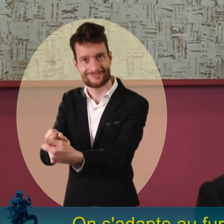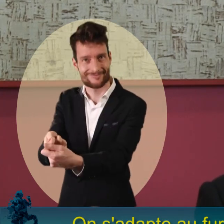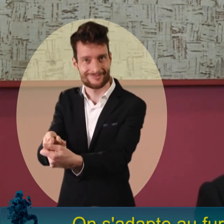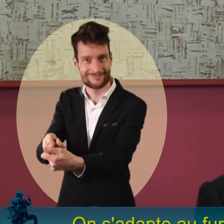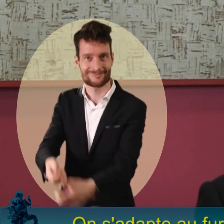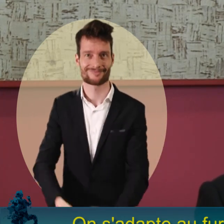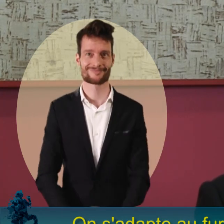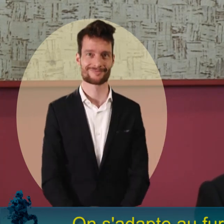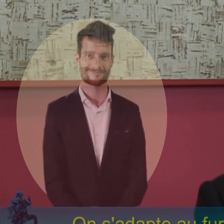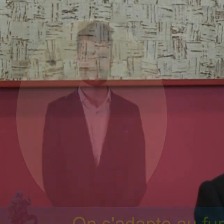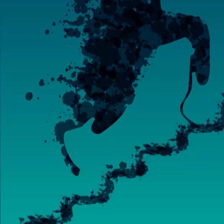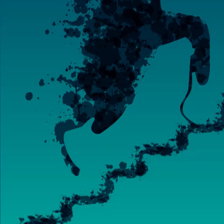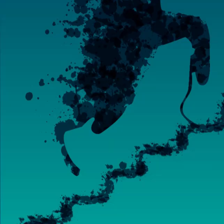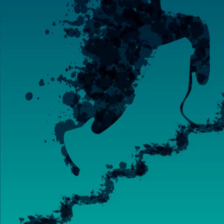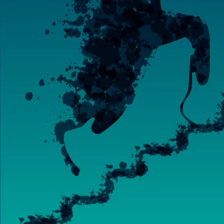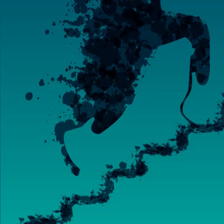de personnes qu reçoit.